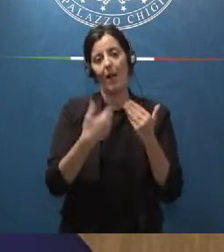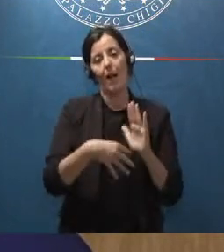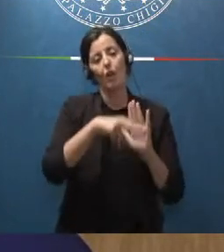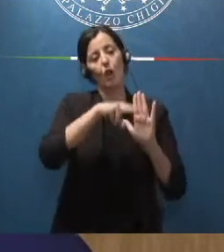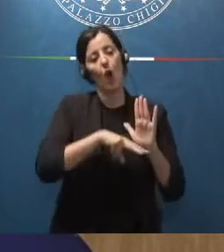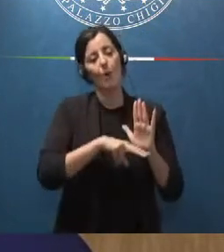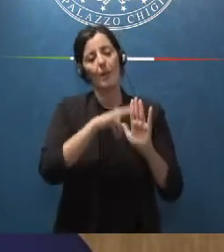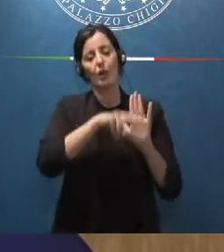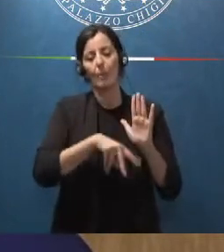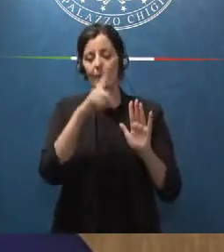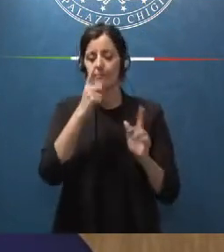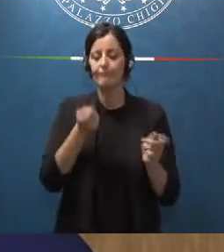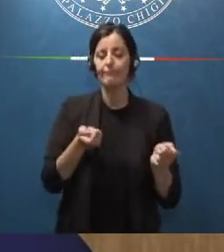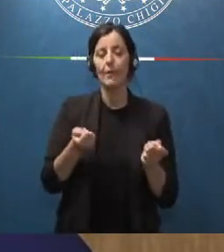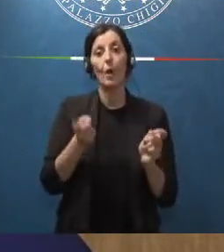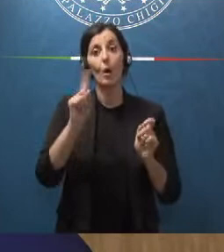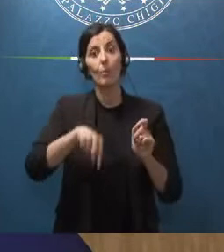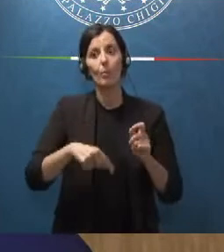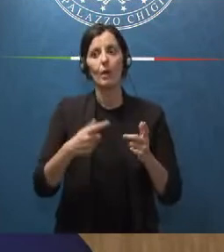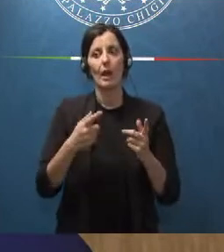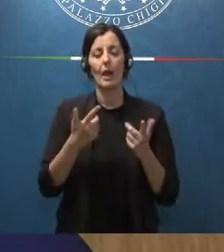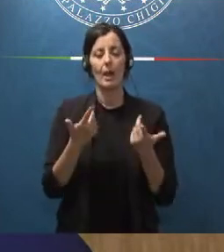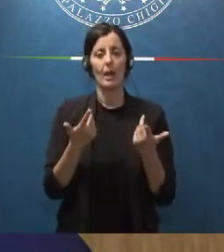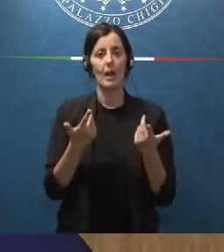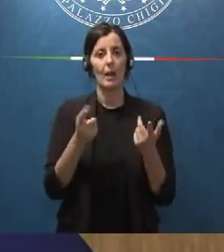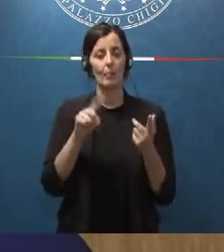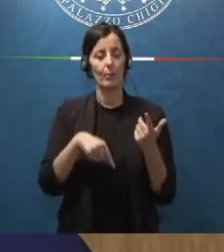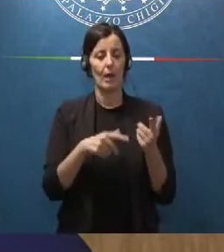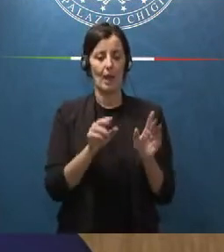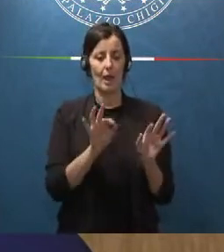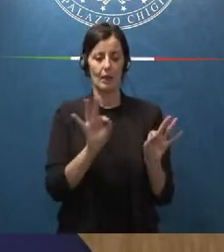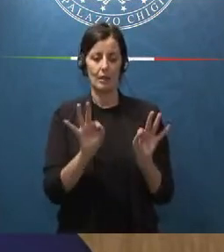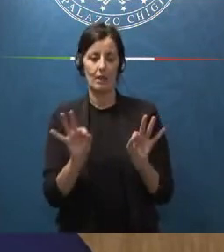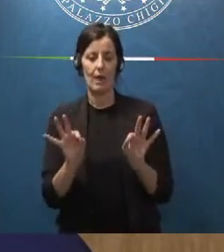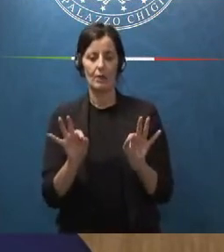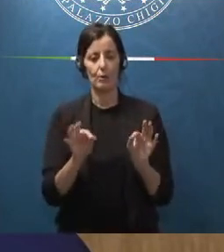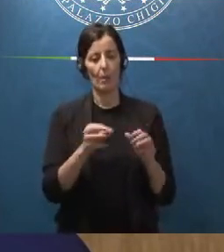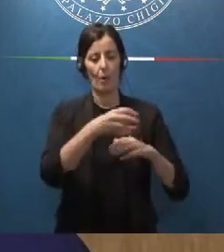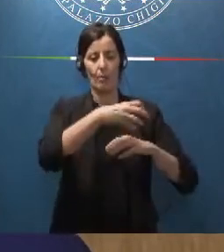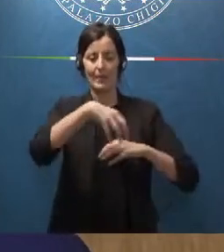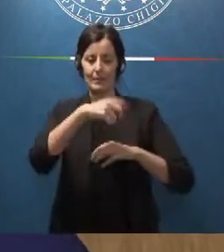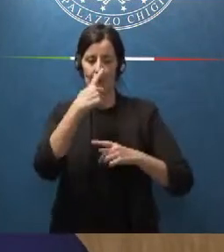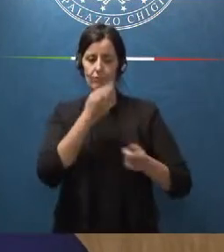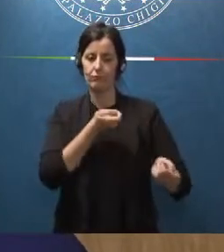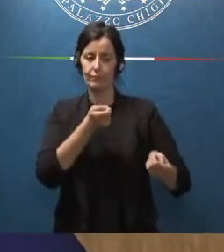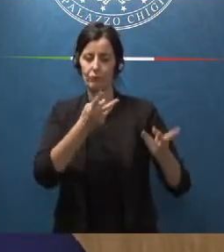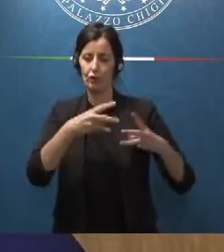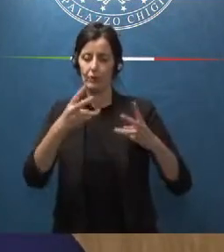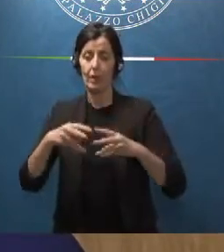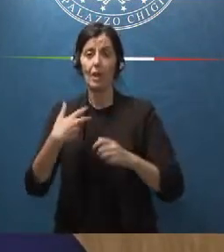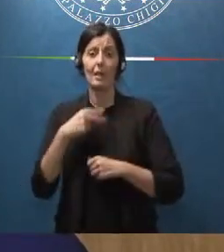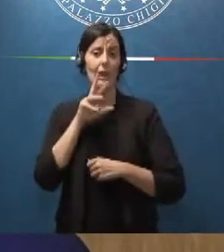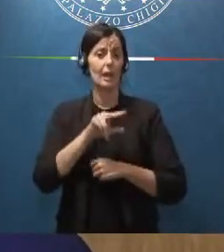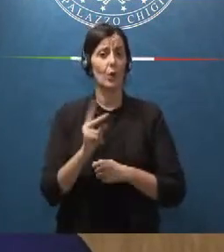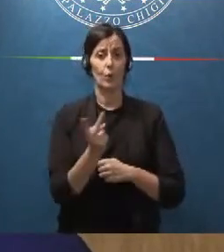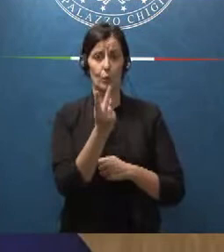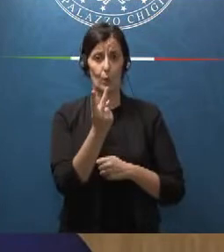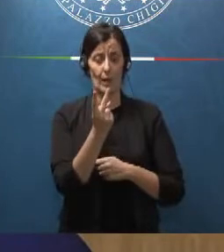come vi dicevo prima anche il funzionamento di diversi di casteri ne cito due due